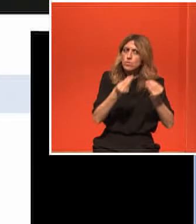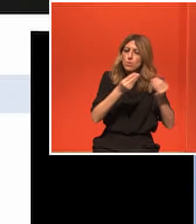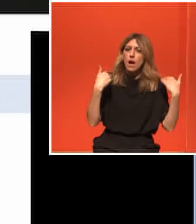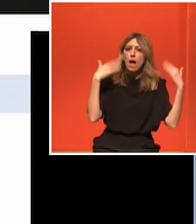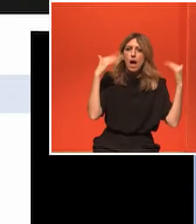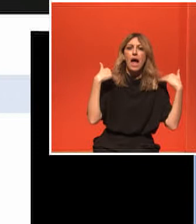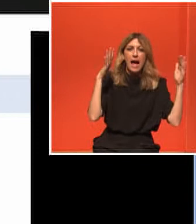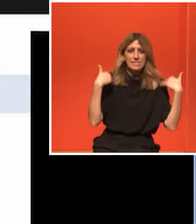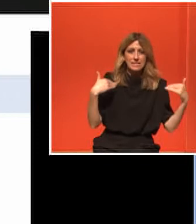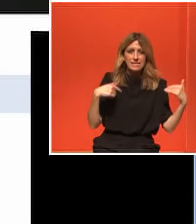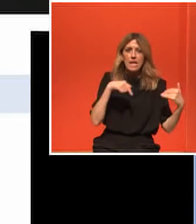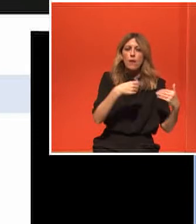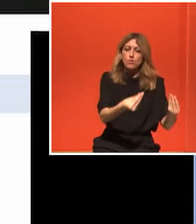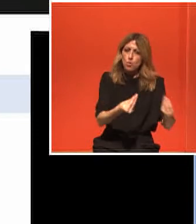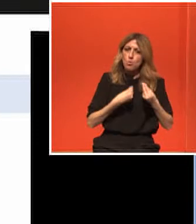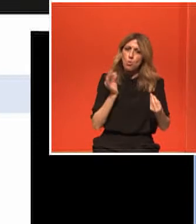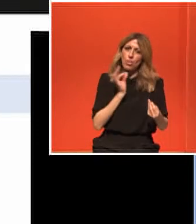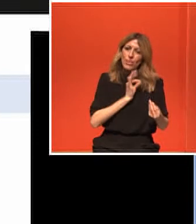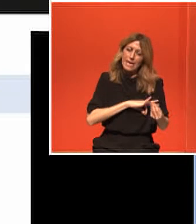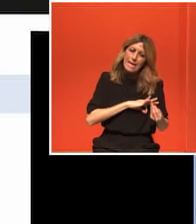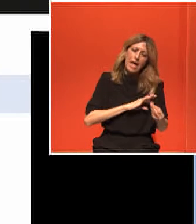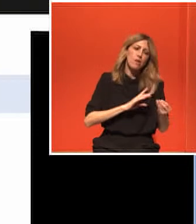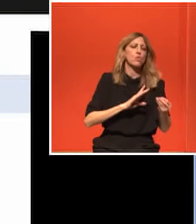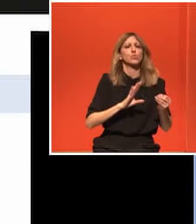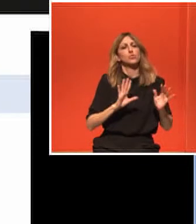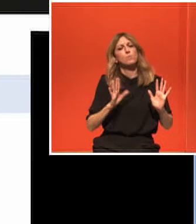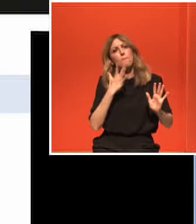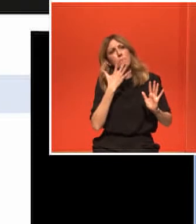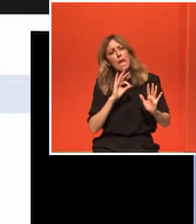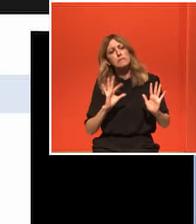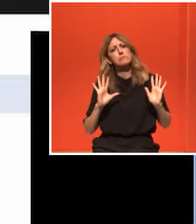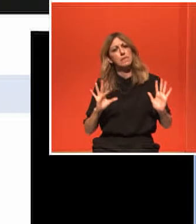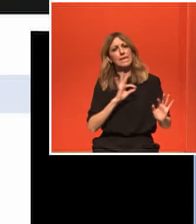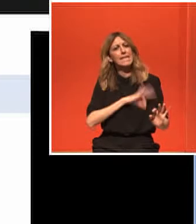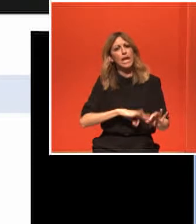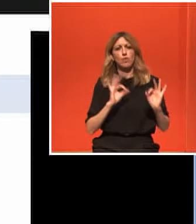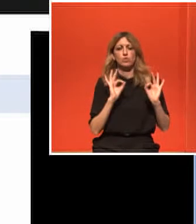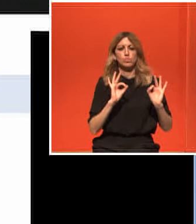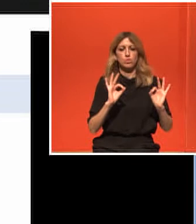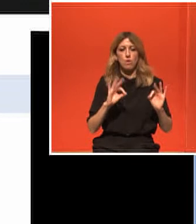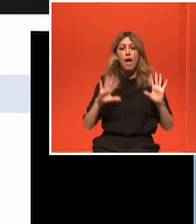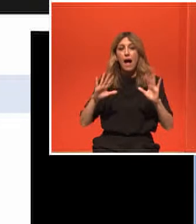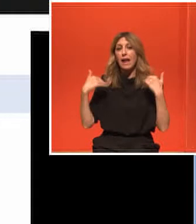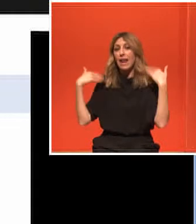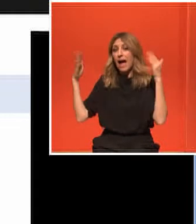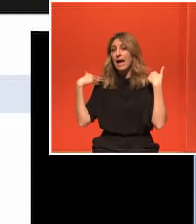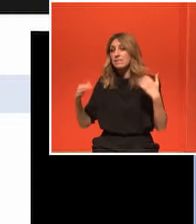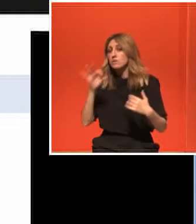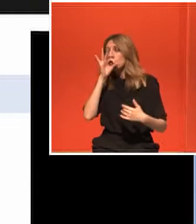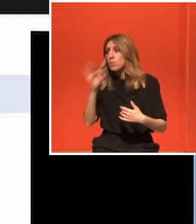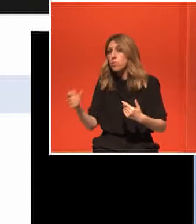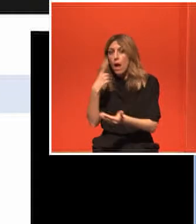τα χρόνια νοσήματα. Και ο καρκίνος σήμερα θεωρείται ένα χρόνιο νόσημα. Το έχουμε πετύχει αυτό.